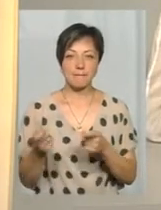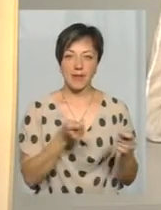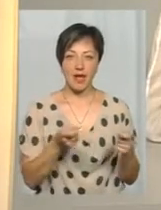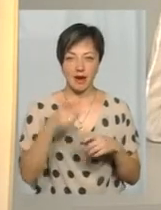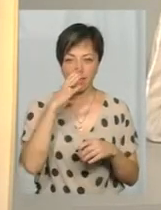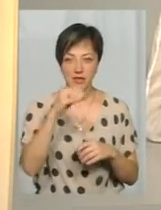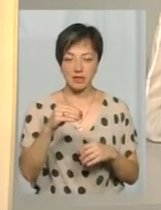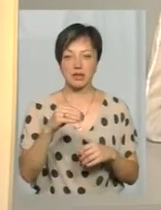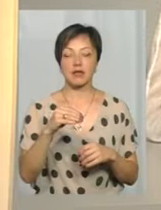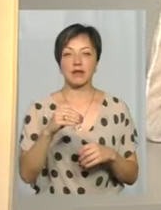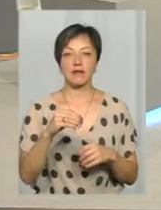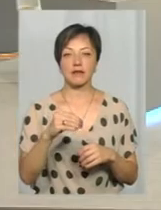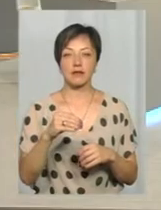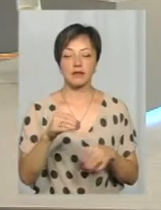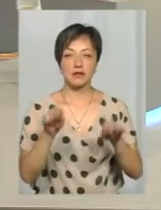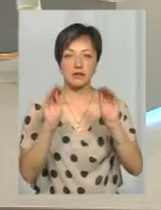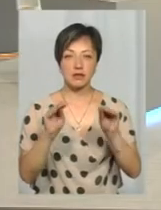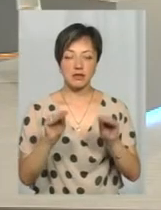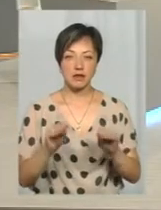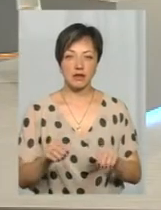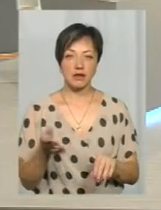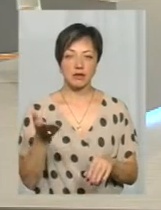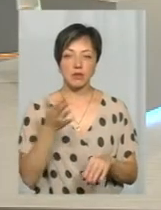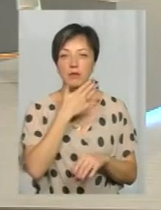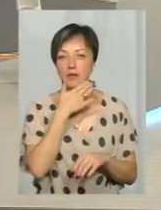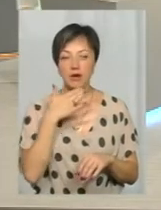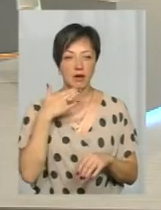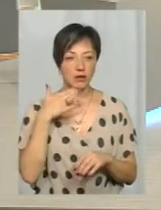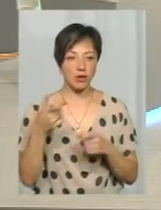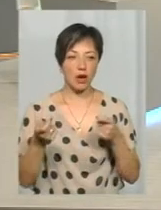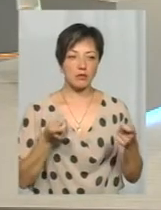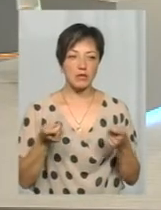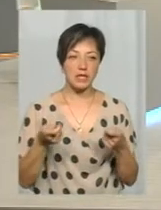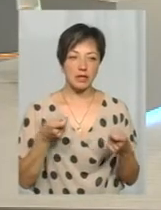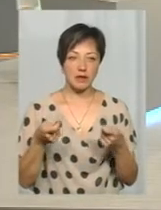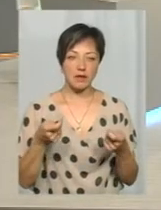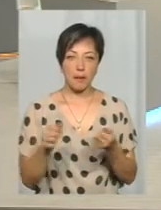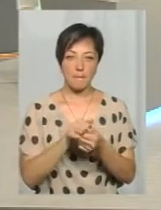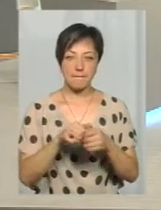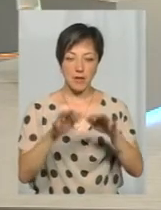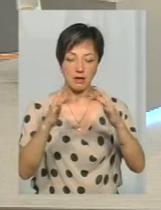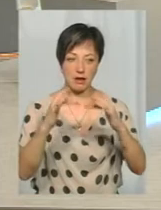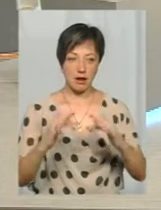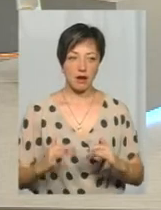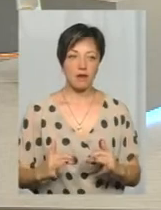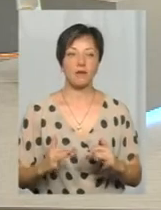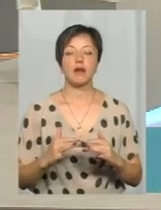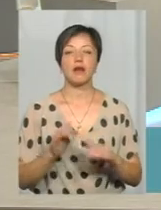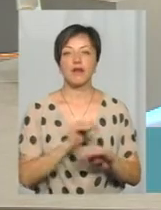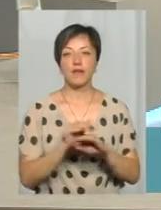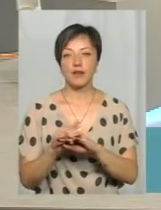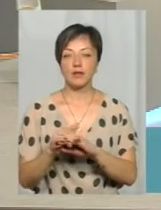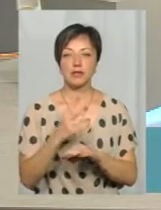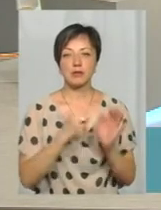Знову таки, складено дуже багато адміністративних матеріалів. Виявило 74